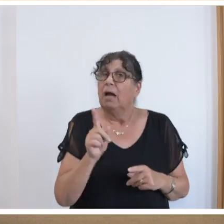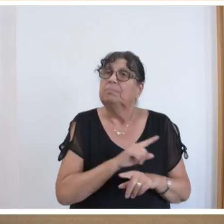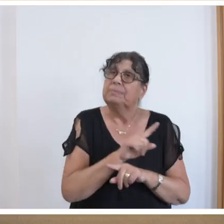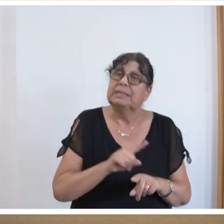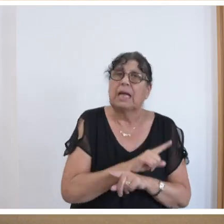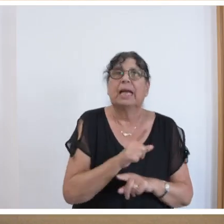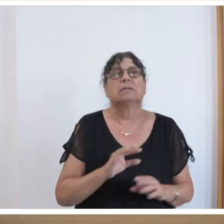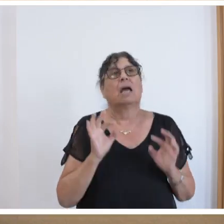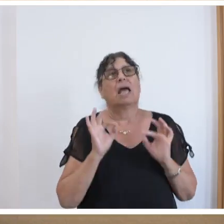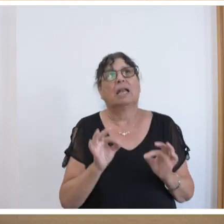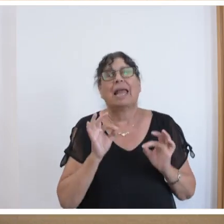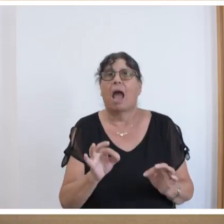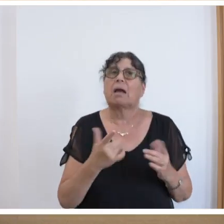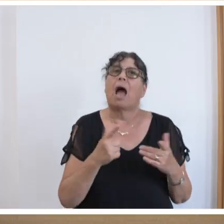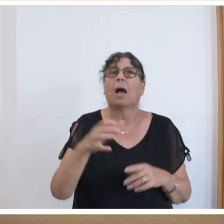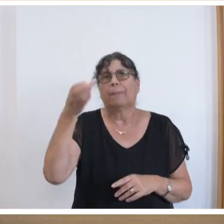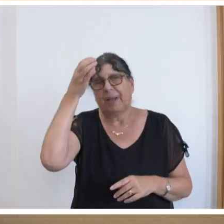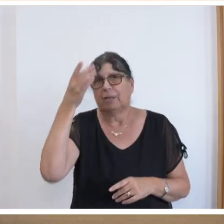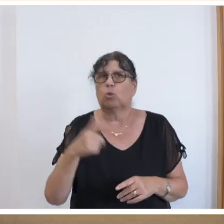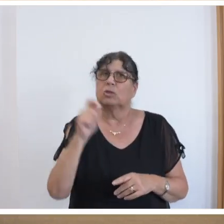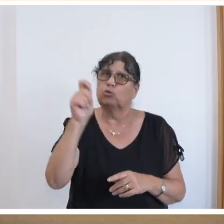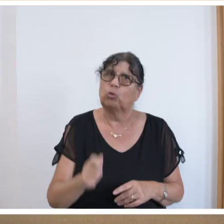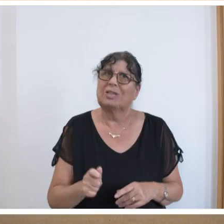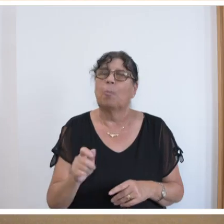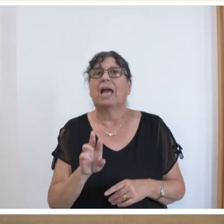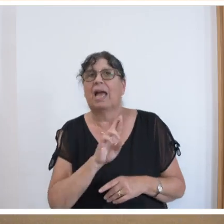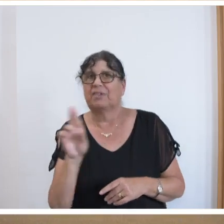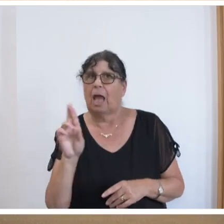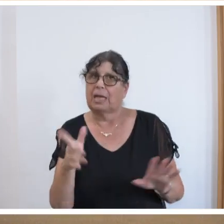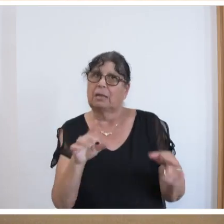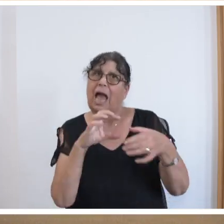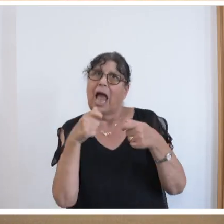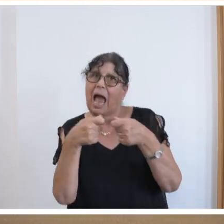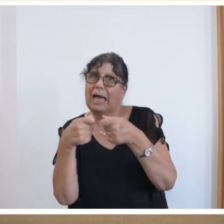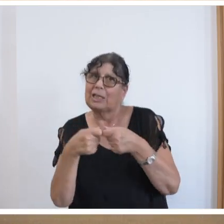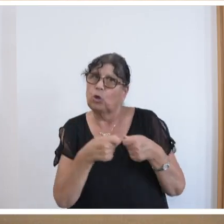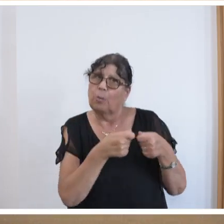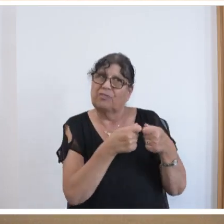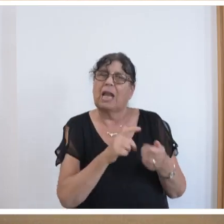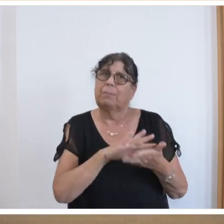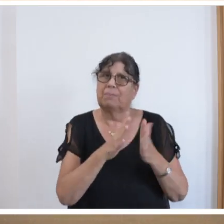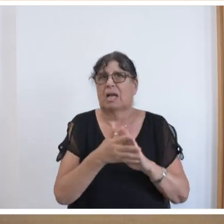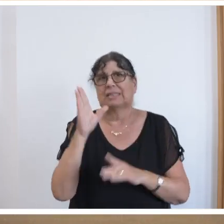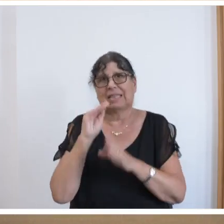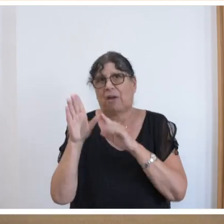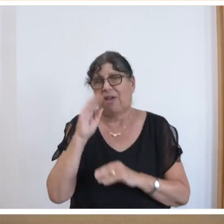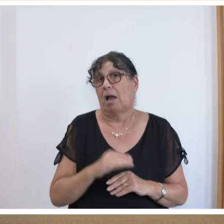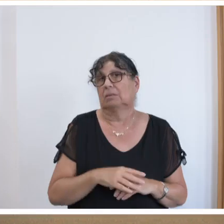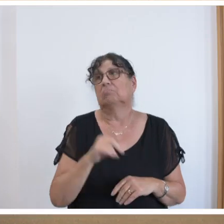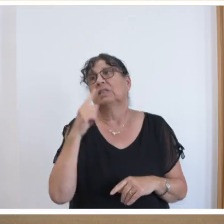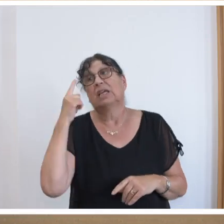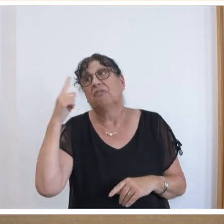Bildung, im Studium, im Referendariat anzuknüpfen an die Praxiserfahrung. Es geht zum einen darum, natürlich